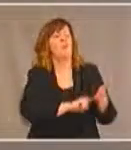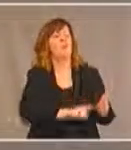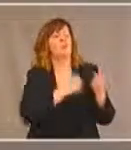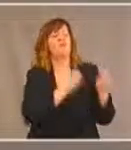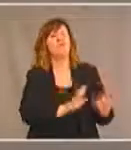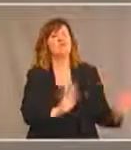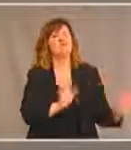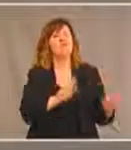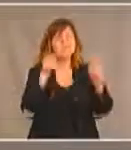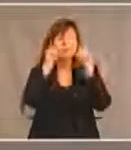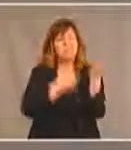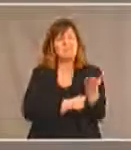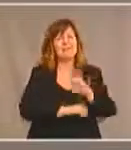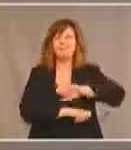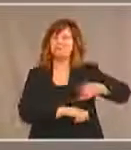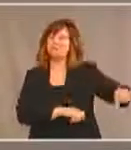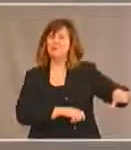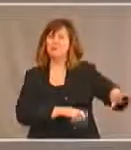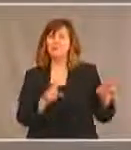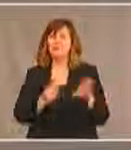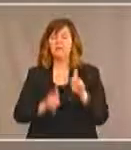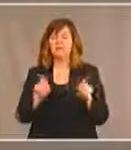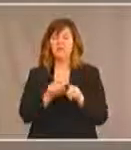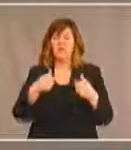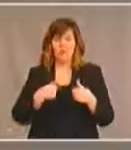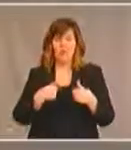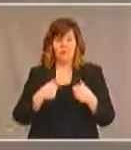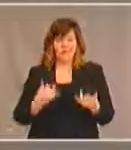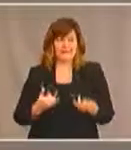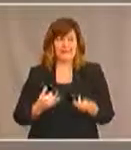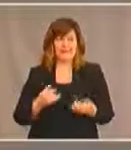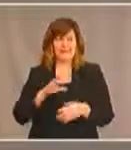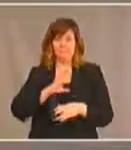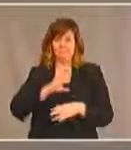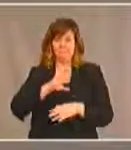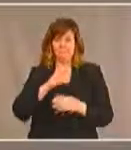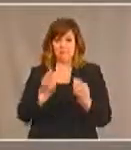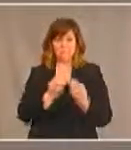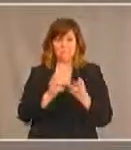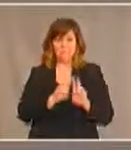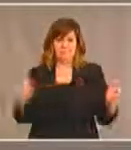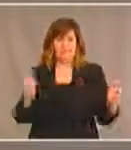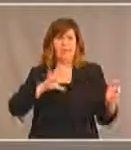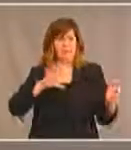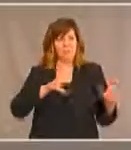Alors, les personnes comme moi ici au panel cet après-midi qui ont des handicaps veulent être indépendantes,